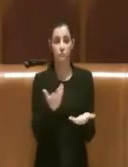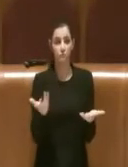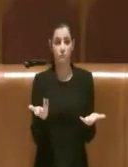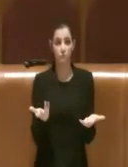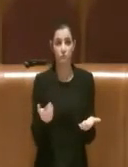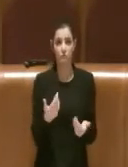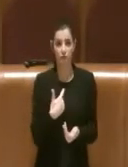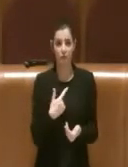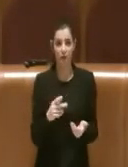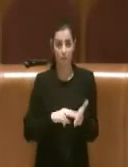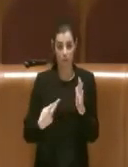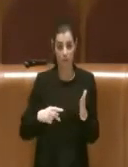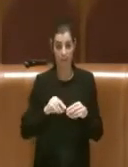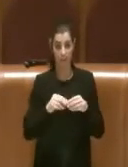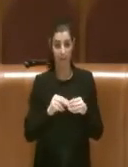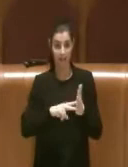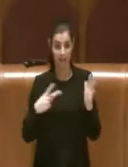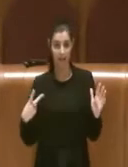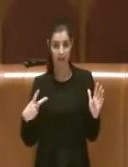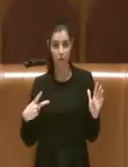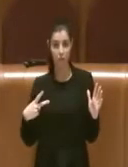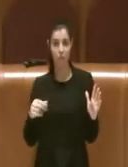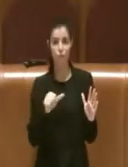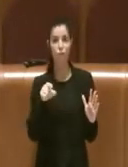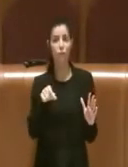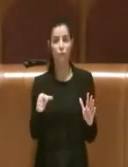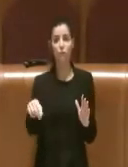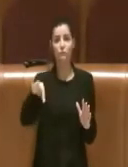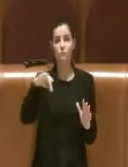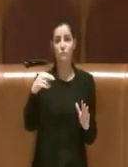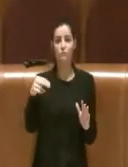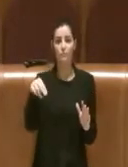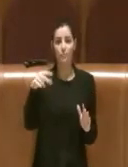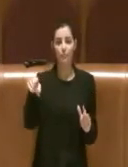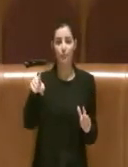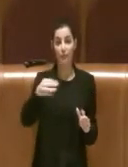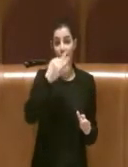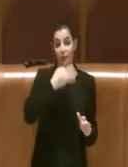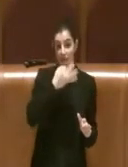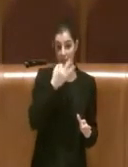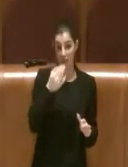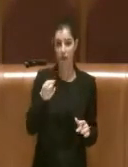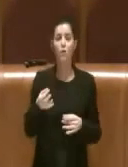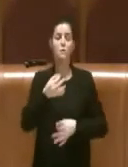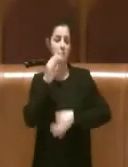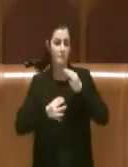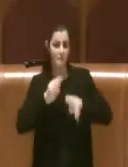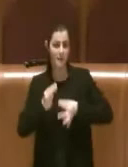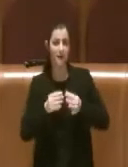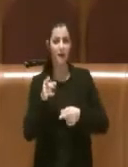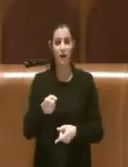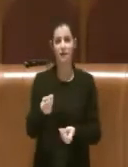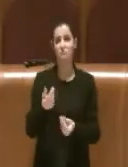dal punto di vista tecnico ma solo nel momento in cui lei ce lo dice in illustrazione e ci spiega o comunque ci dice che ad